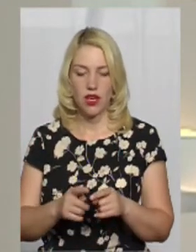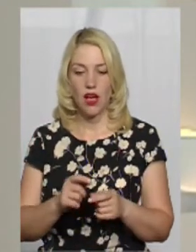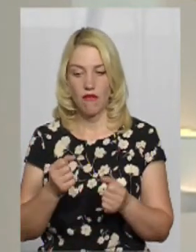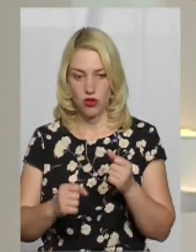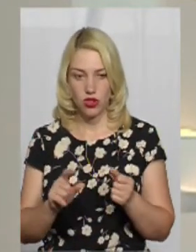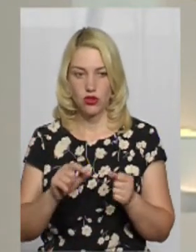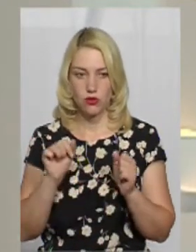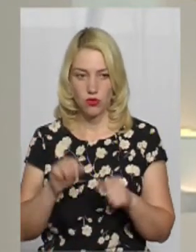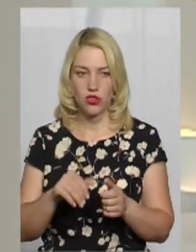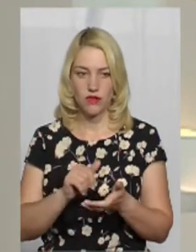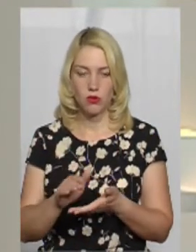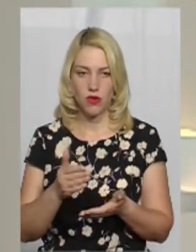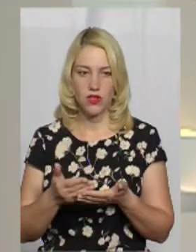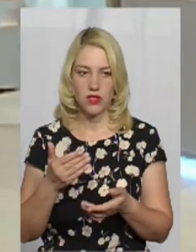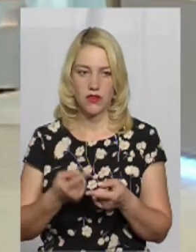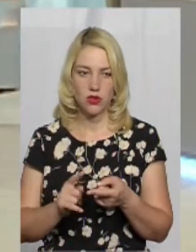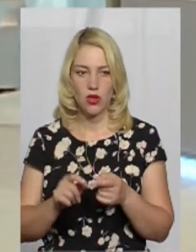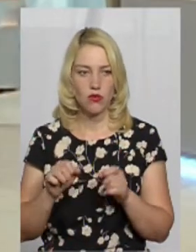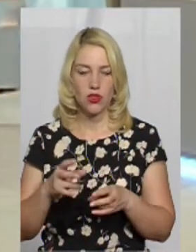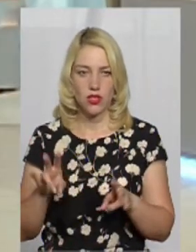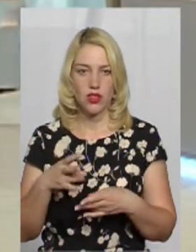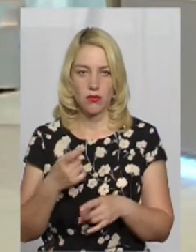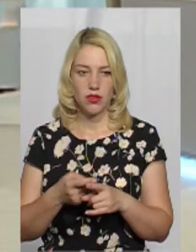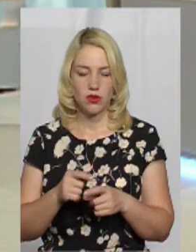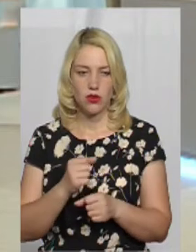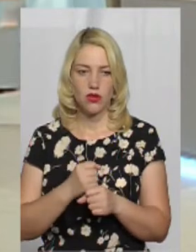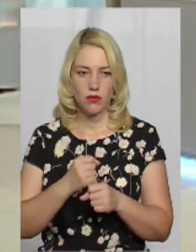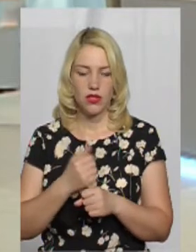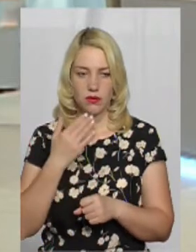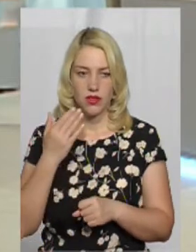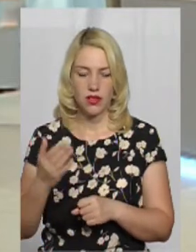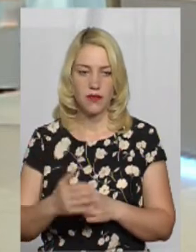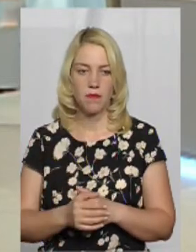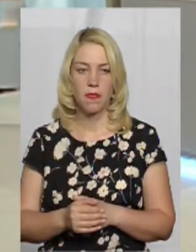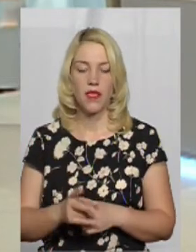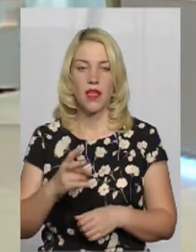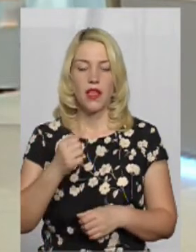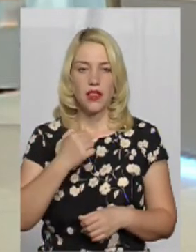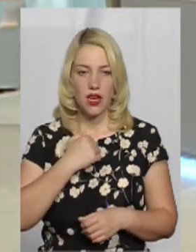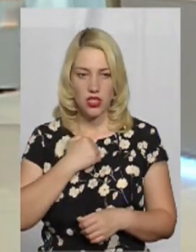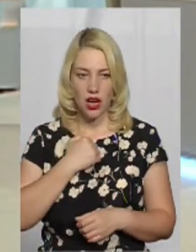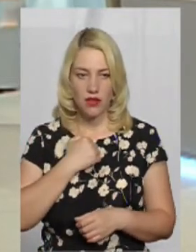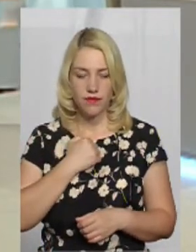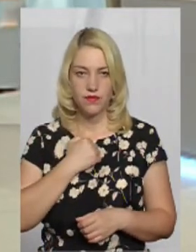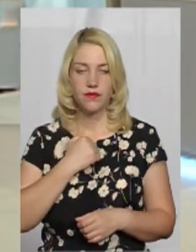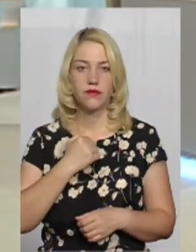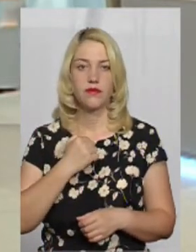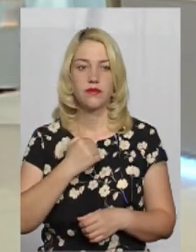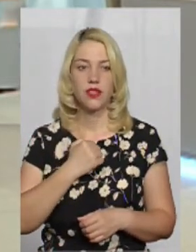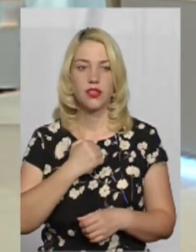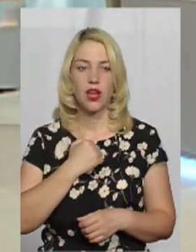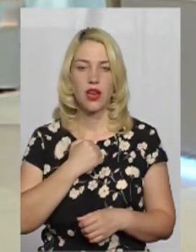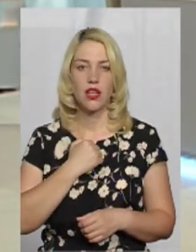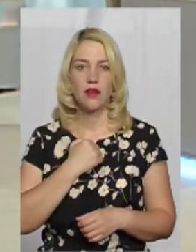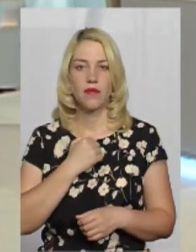від цього, він може це не робити? Я відповім на це запитання. На жаль, на